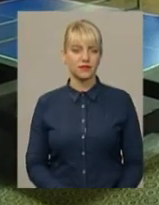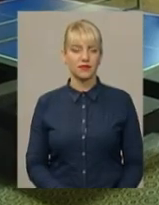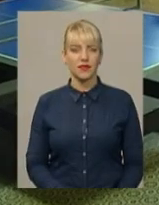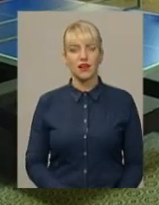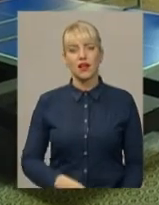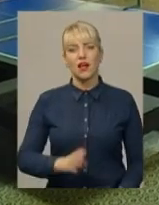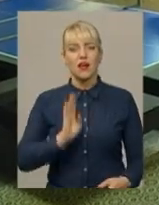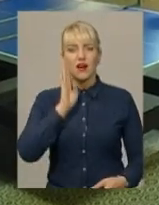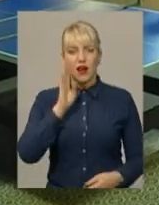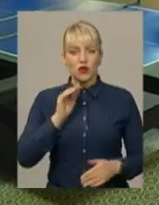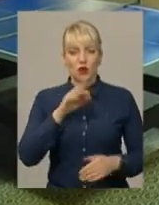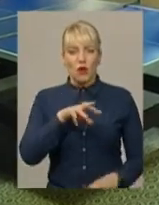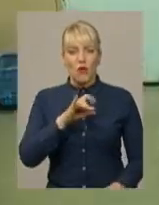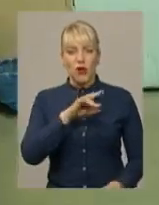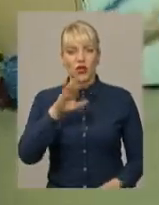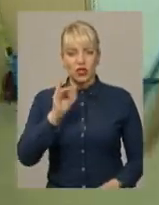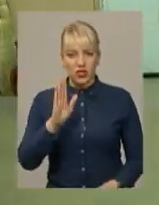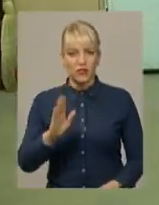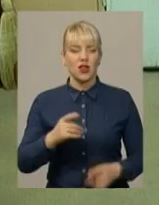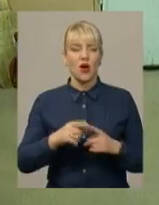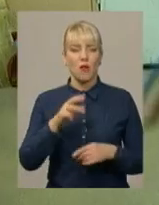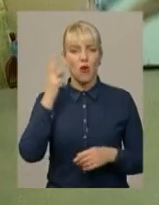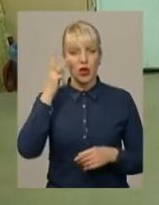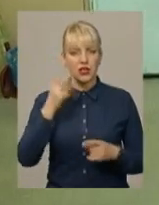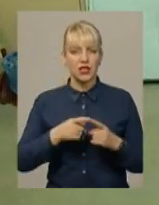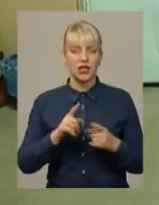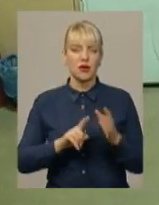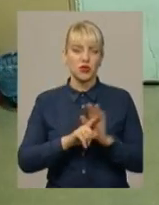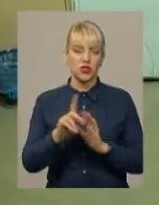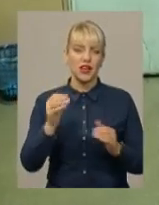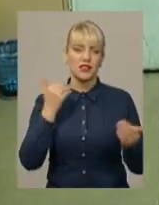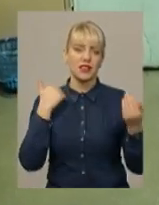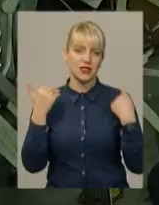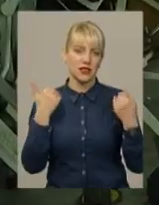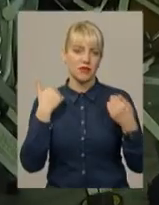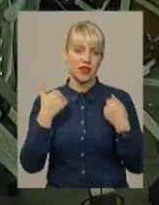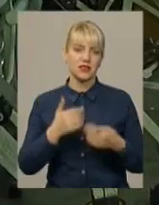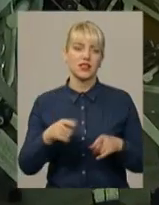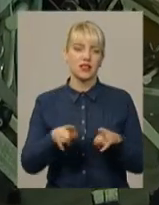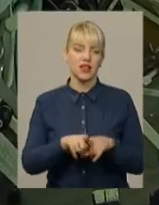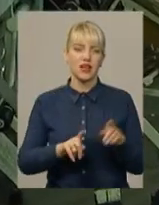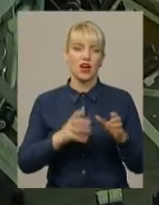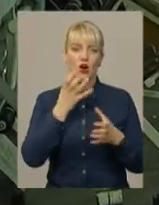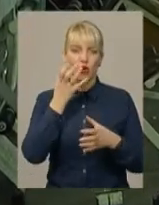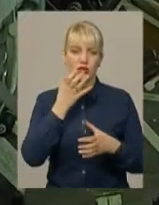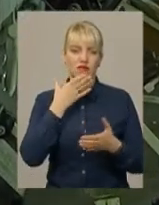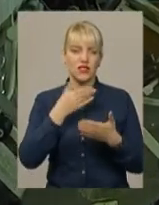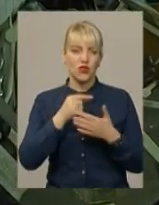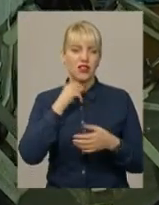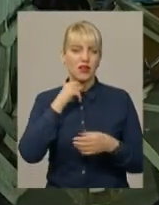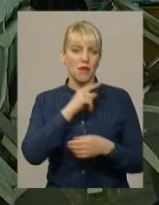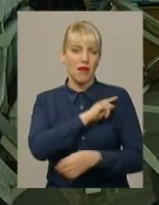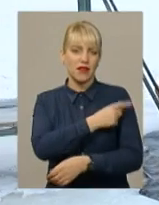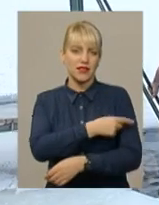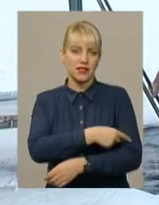Ранок «Моржів Поділля» починається з розминки. Спортсмени роблять гімнестичні вправи і займаються на тренажерах. Так, кажуть, розігрівають м'язи перед водними